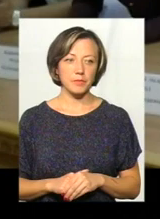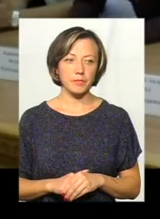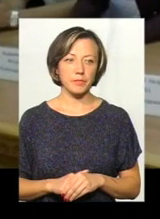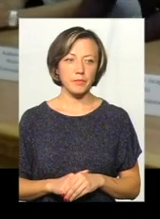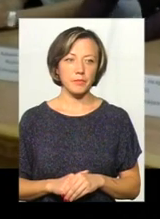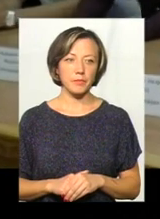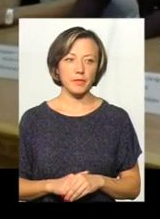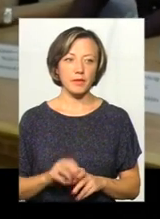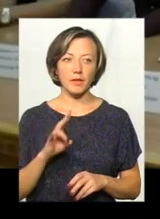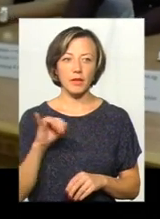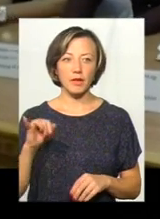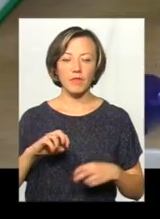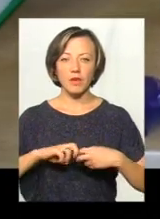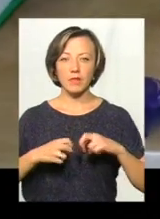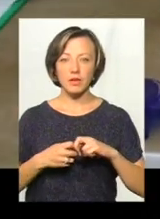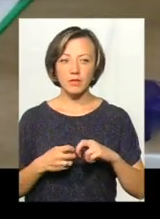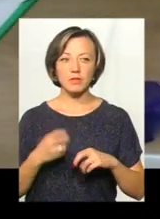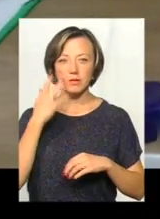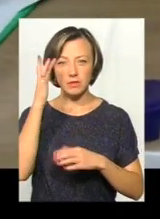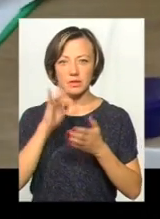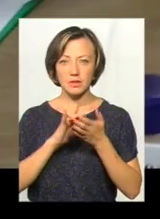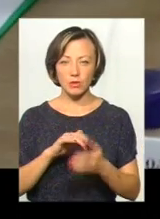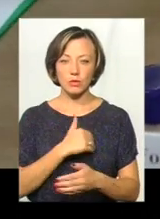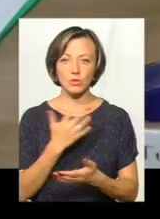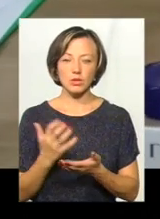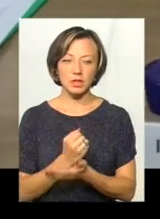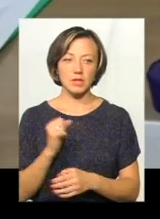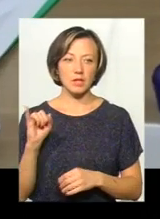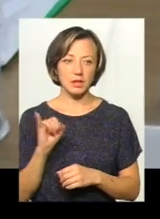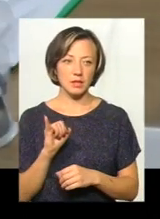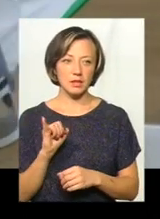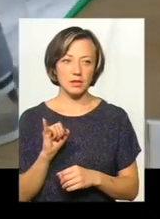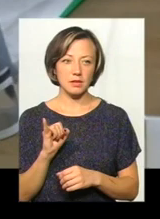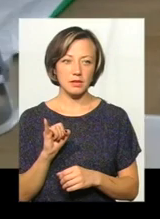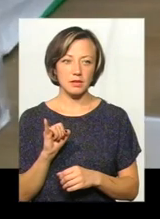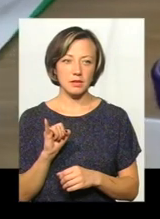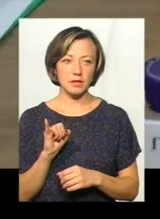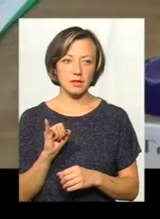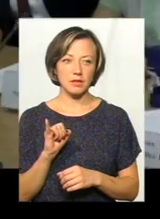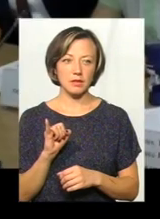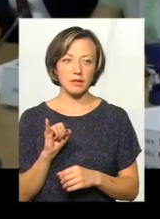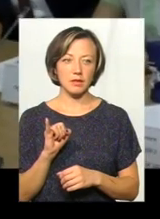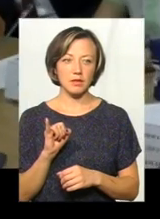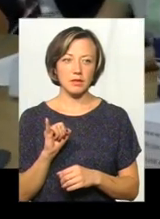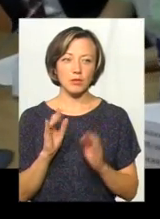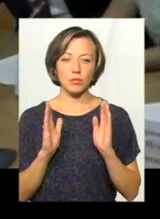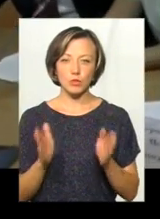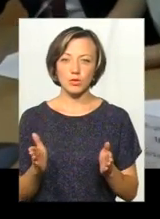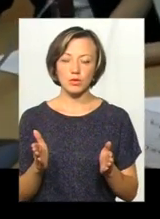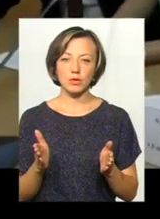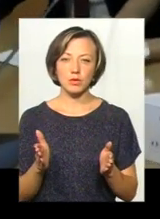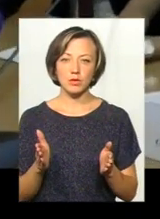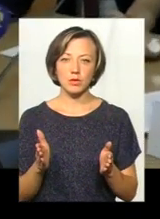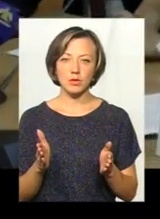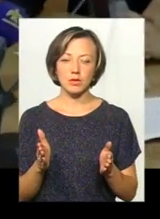визначались вже з цілями, які вони хочуть досягти, і запевнили те, що будуть скеровані